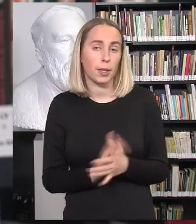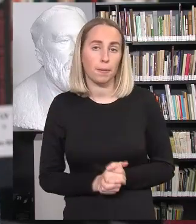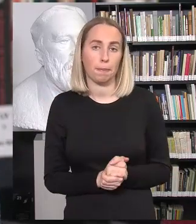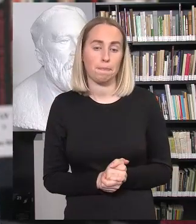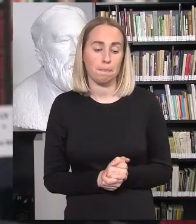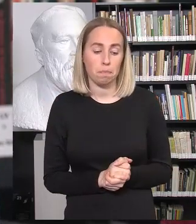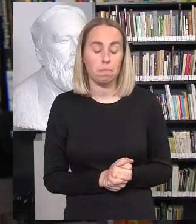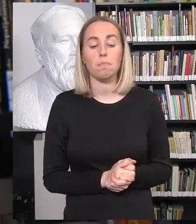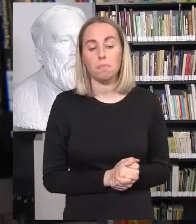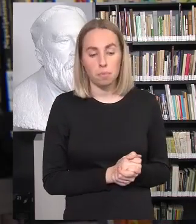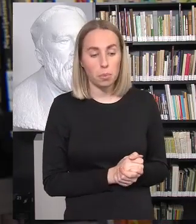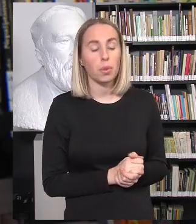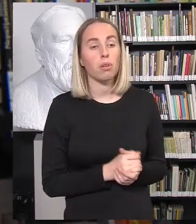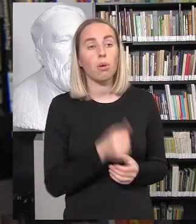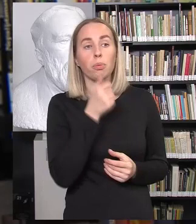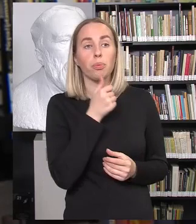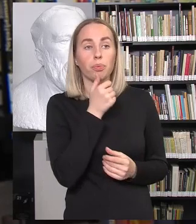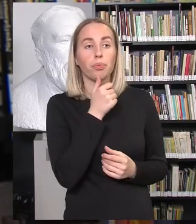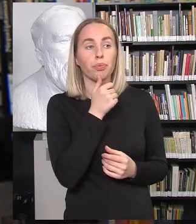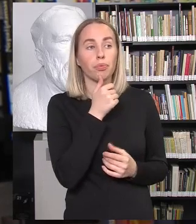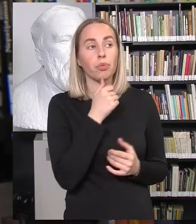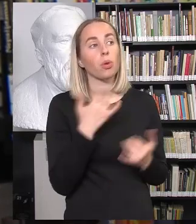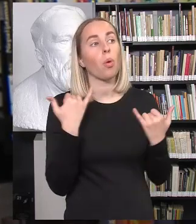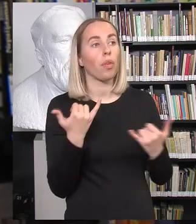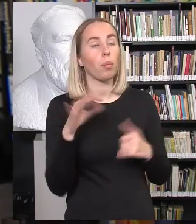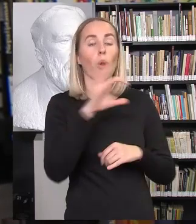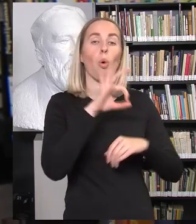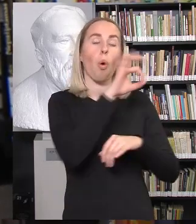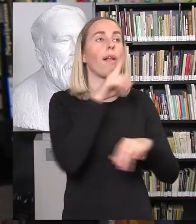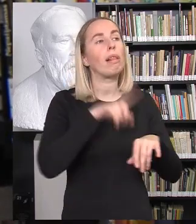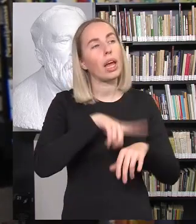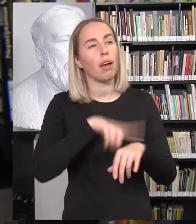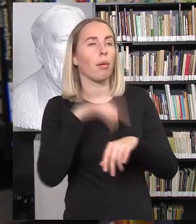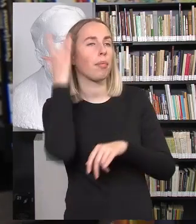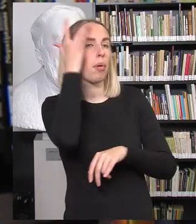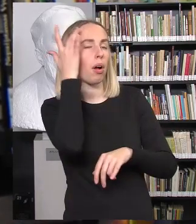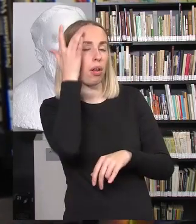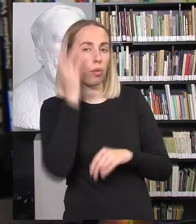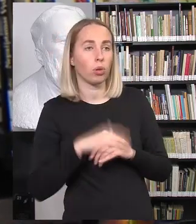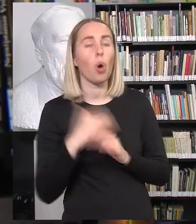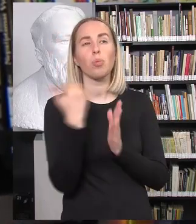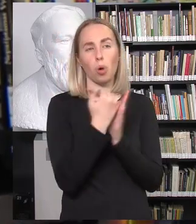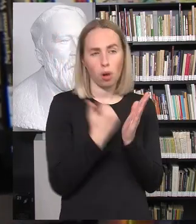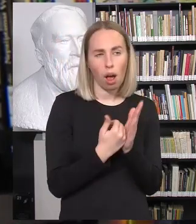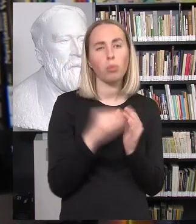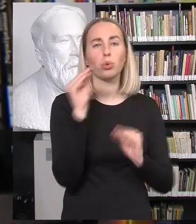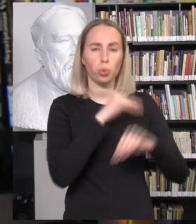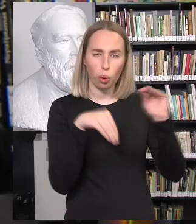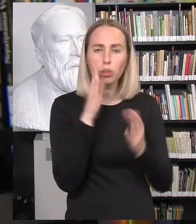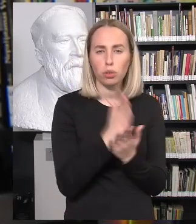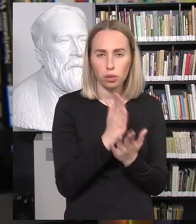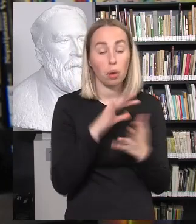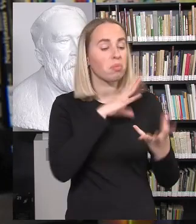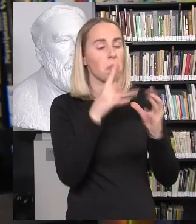Na, o kaip dabar čia būtų galima įsivaizduoti laikos kalėje, vis tik tais programos ruošimos, jos yra bendrosios